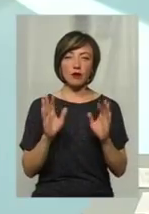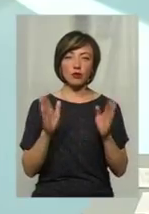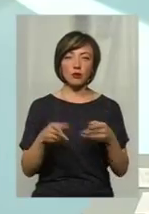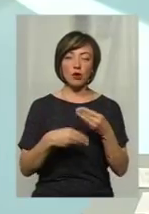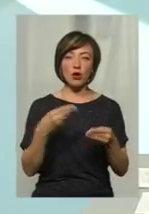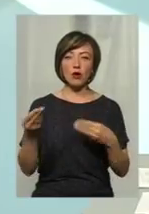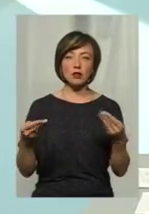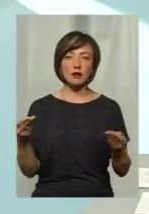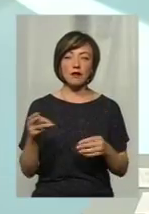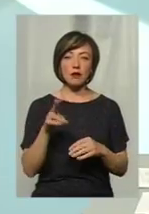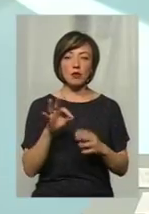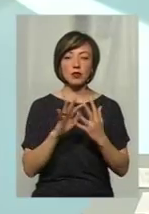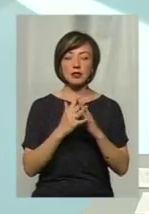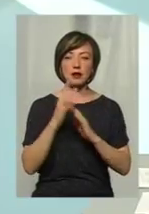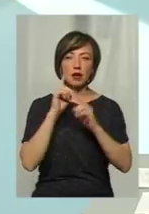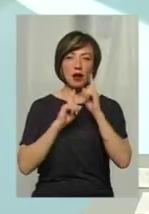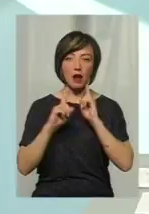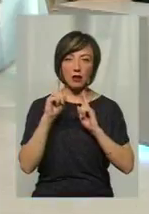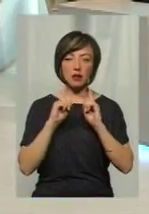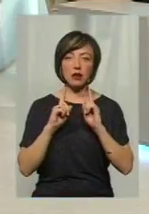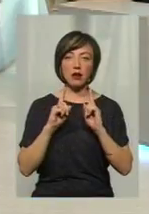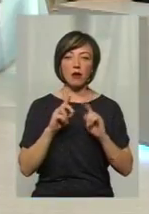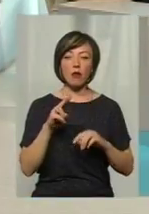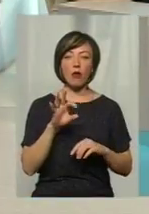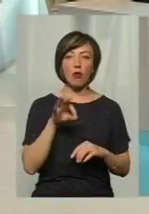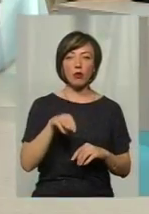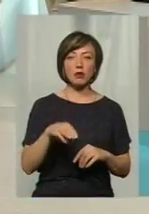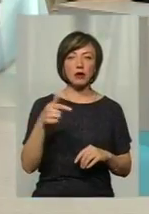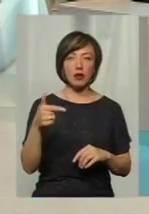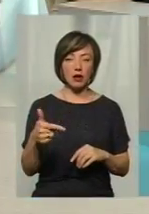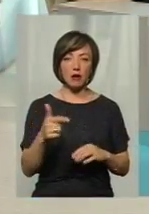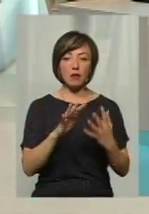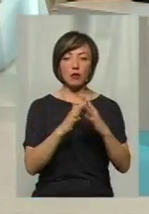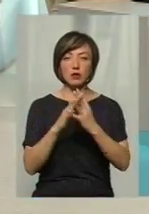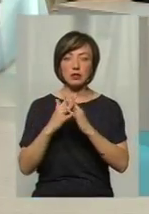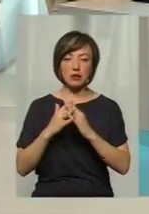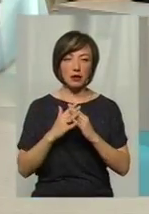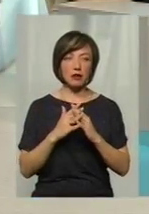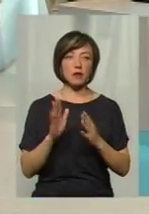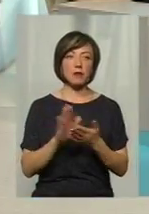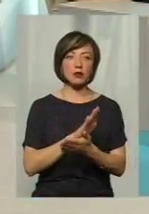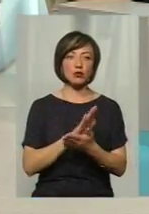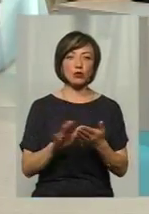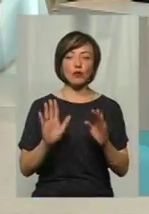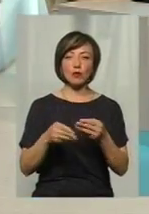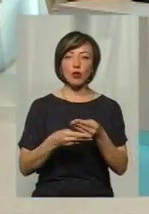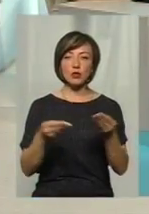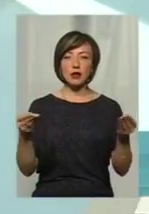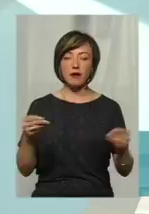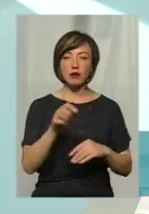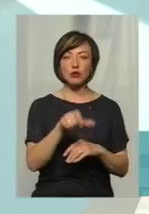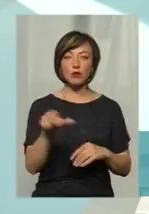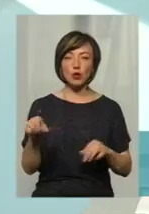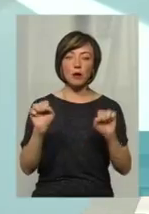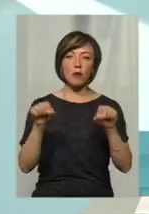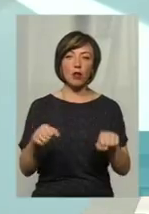роздавати по сільських радах, по ОТГ, по селах. Безкоштовно будемо роздавати для того, щоб люди могли